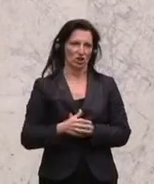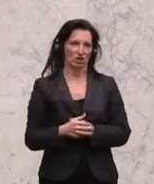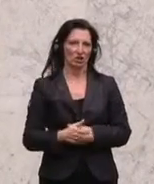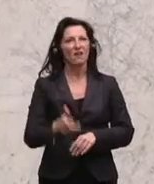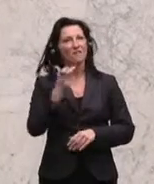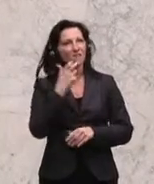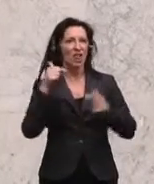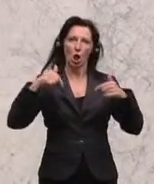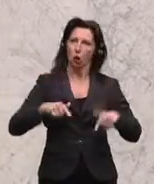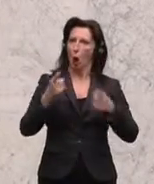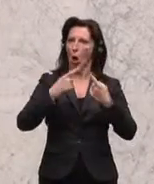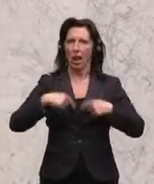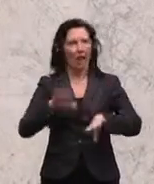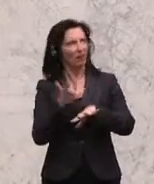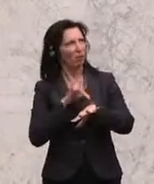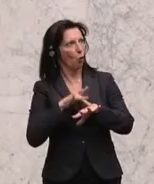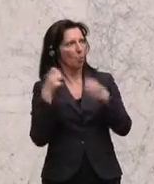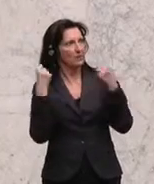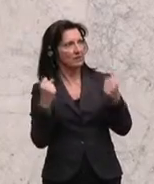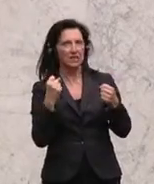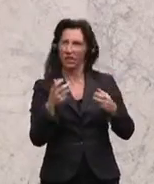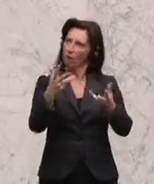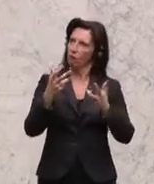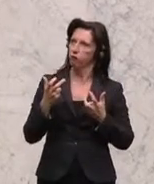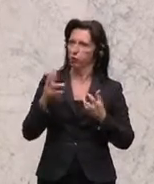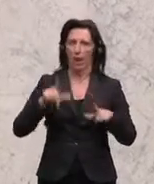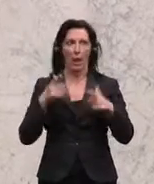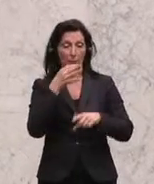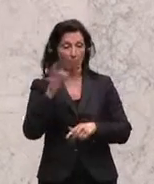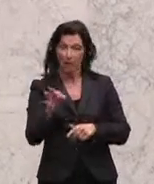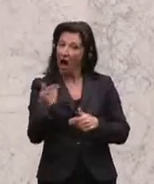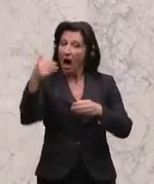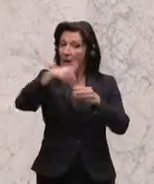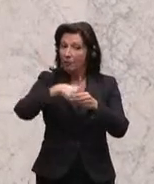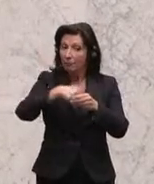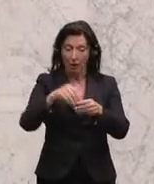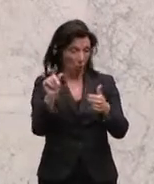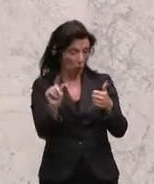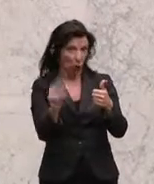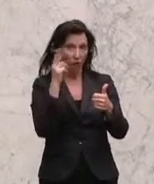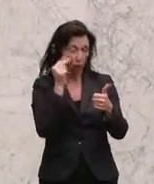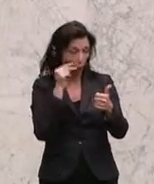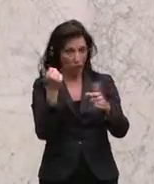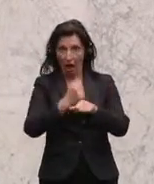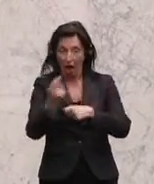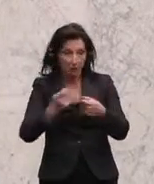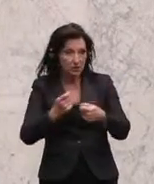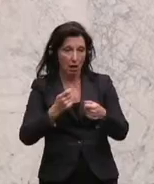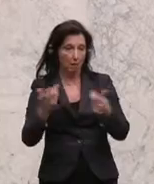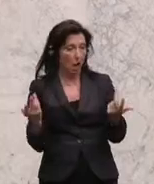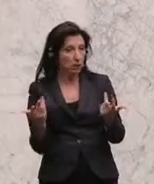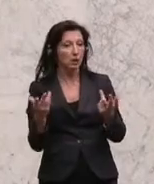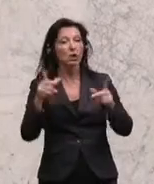fühlen und sie sind für ein besseres Leben. Und da gehört dazu die Bildungschancen, da gehört dazu das Wohnen, da gehört dazu der Arbeitsmarkt, da gehört dazu auch das